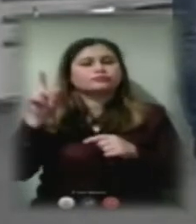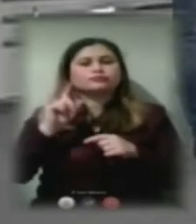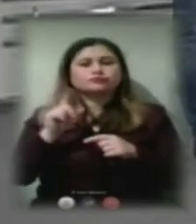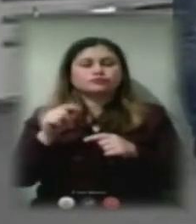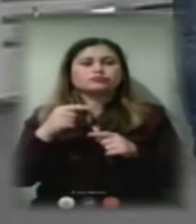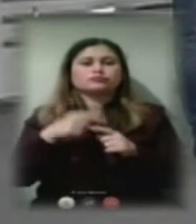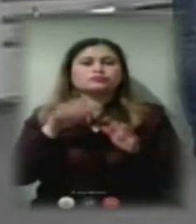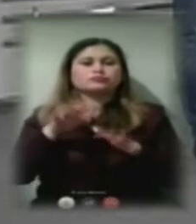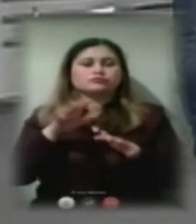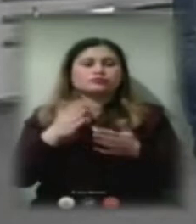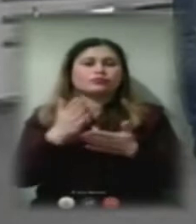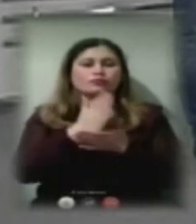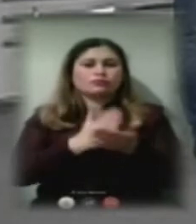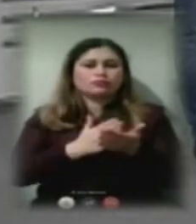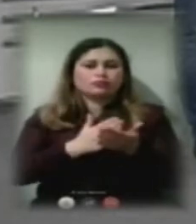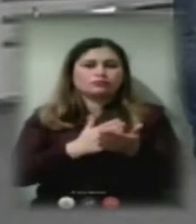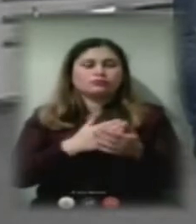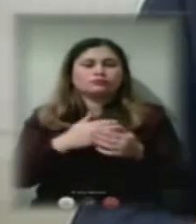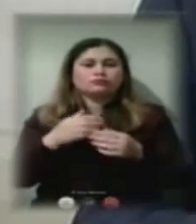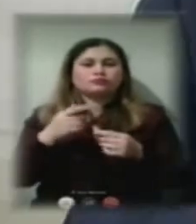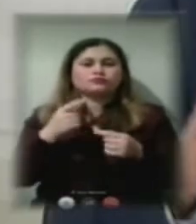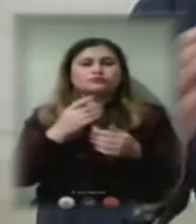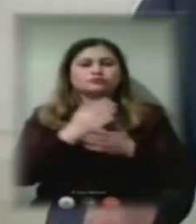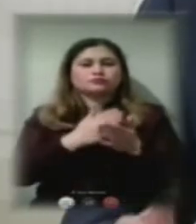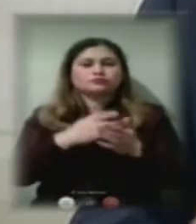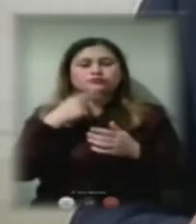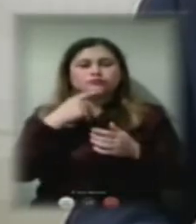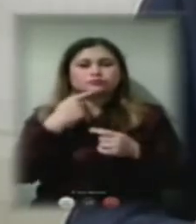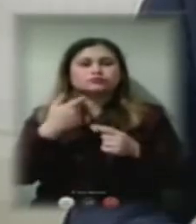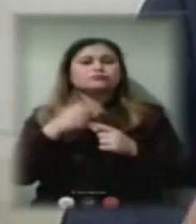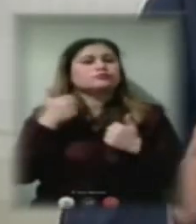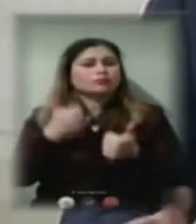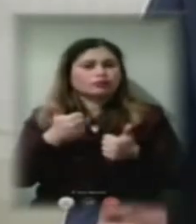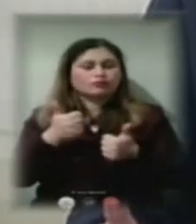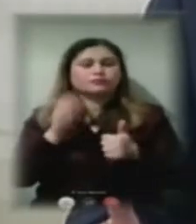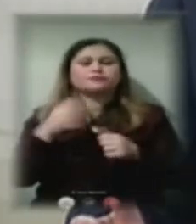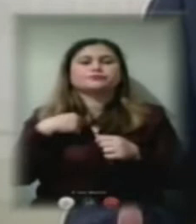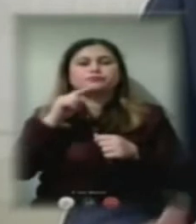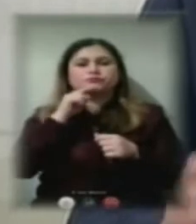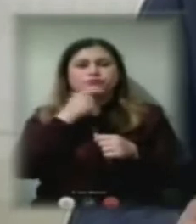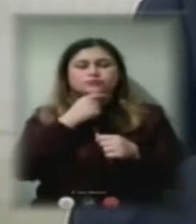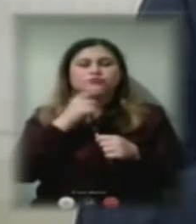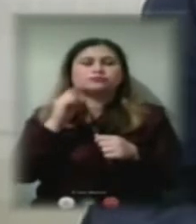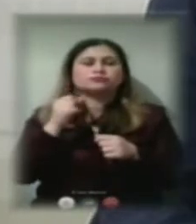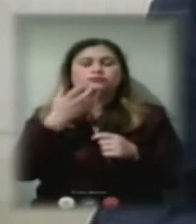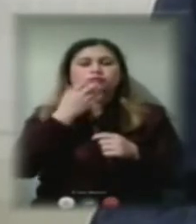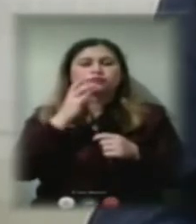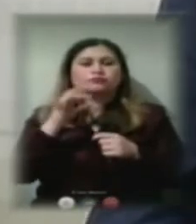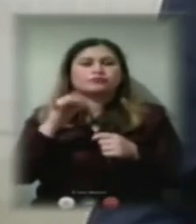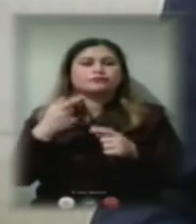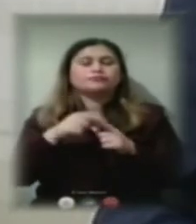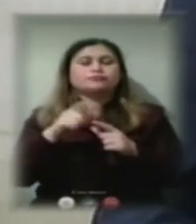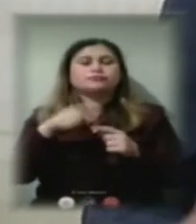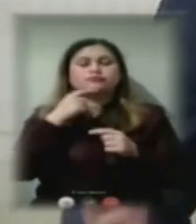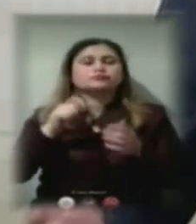розділилося навпіл. Половина казала, окей, добре, ми економимо на теплоносії, половина казала, включайте, ми